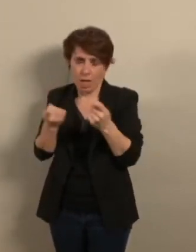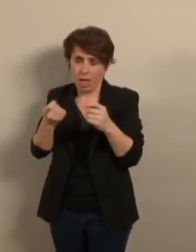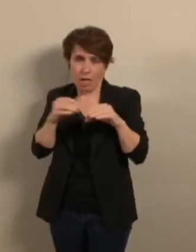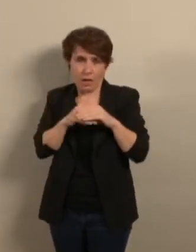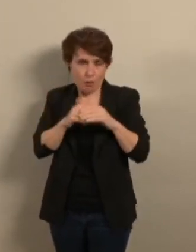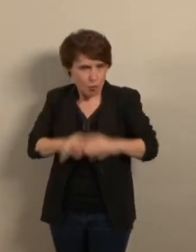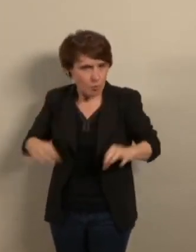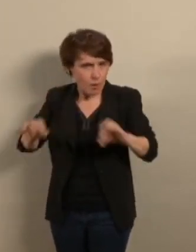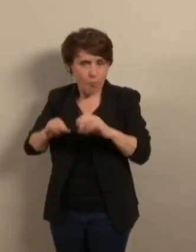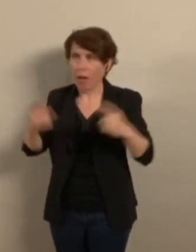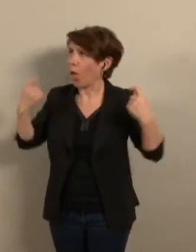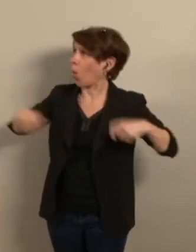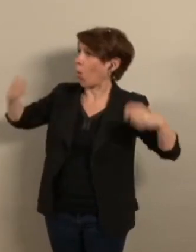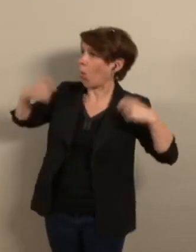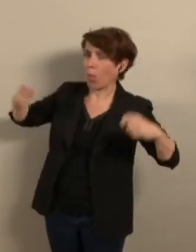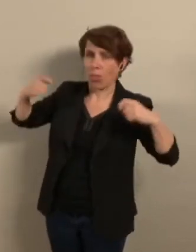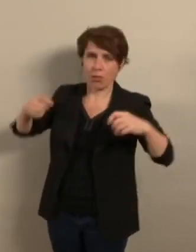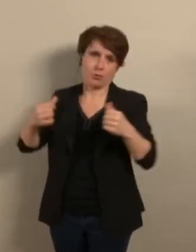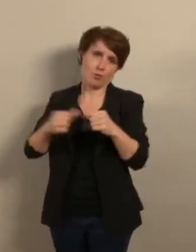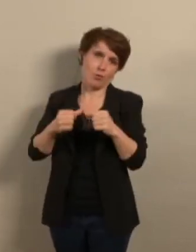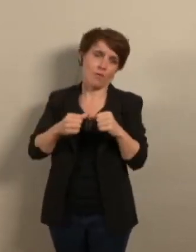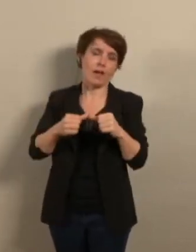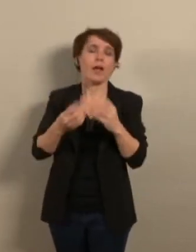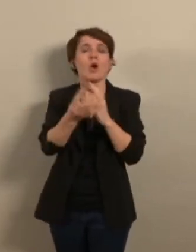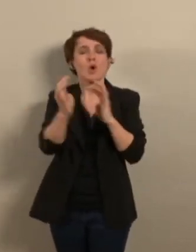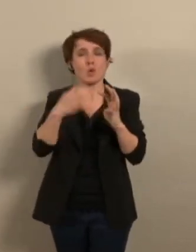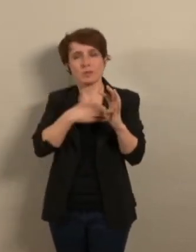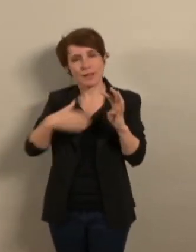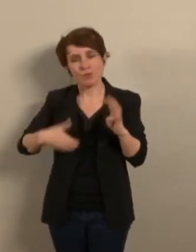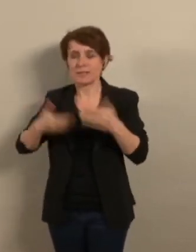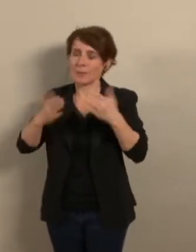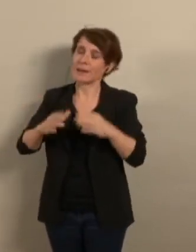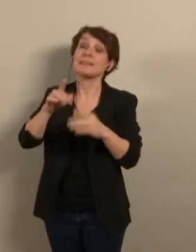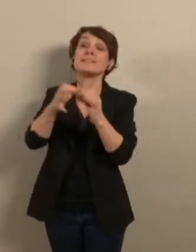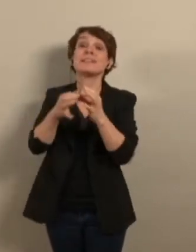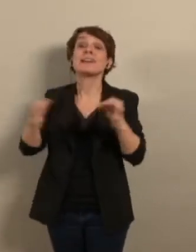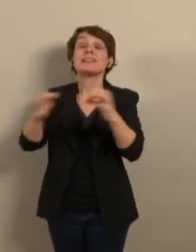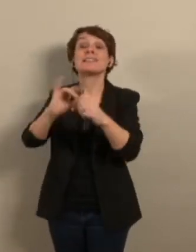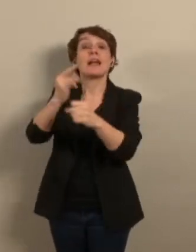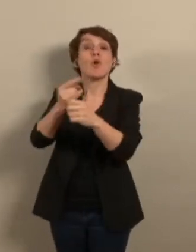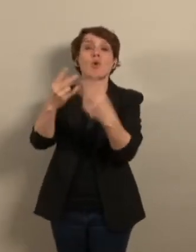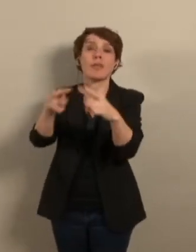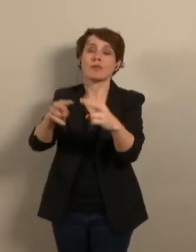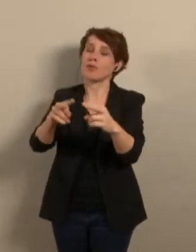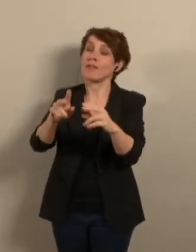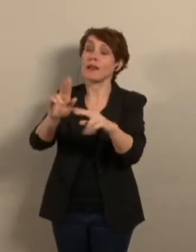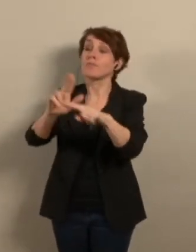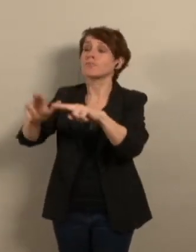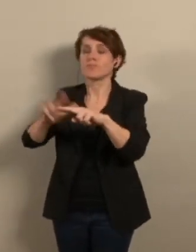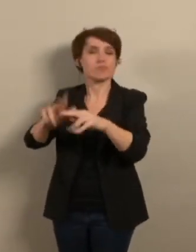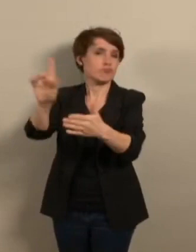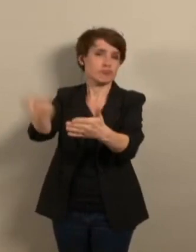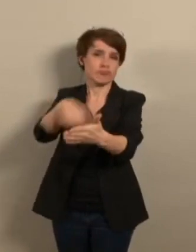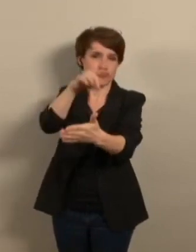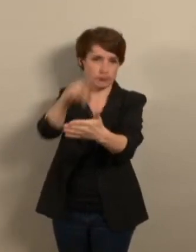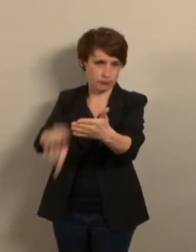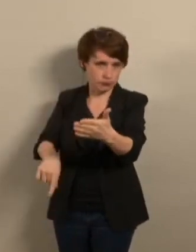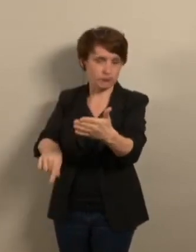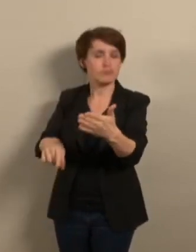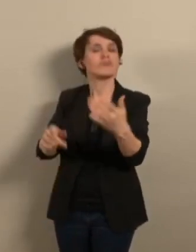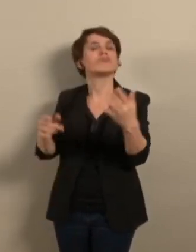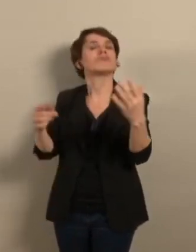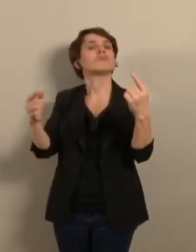le conseil municipal décide de renoncer au projet de rénovation de la salle de conseil de l'hôtel de ville et d'engager